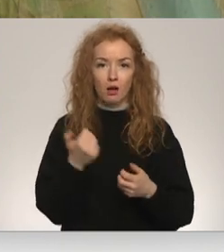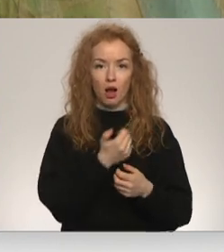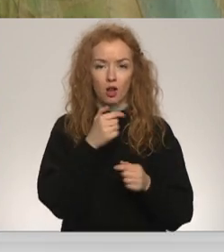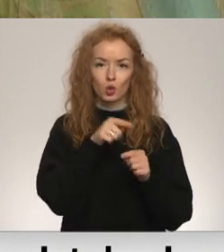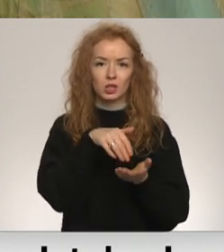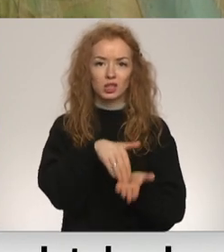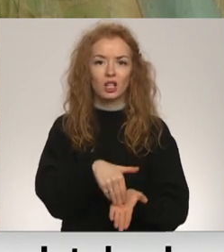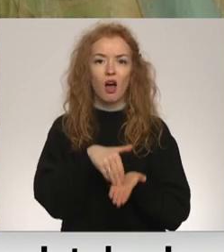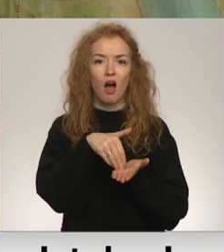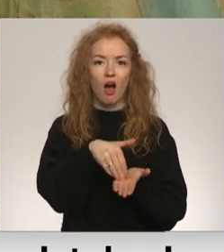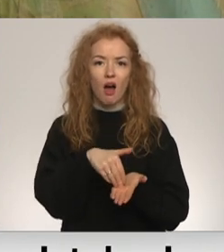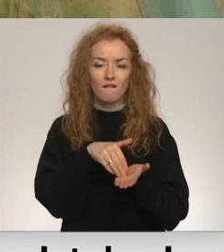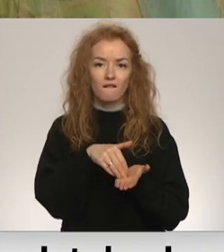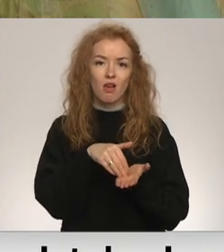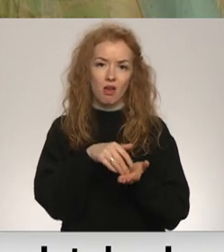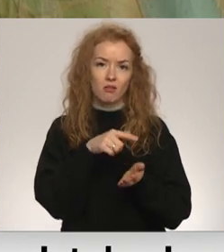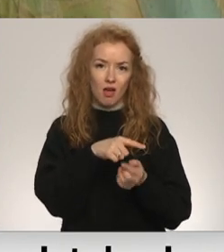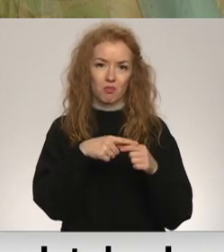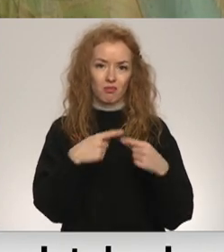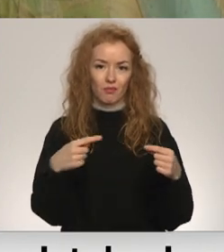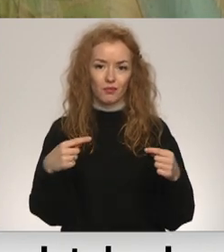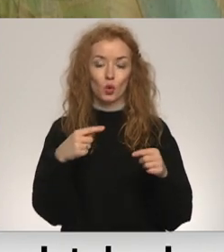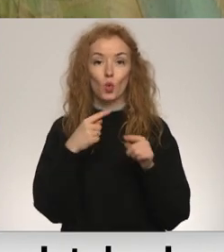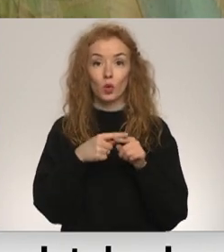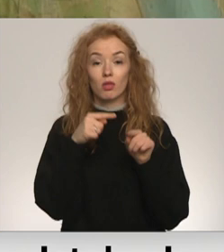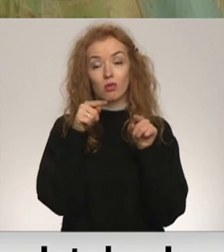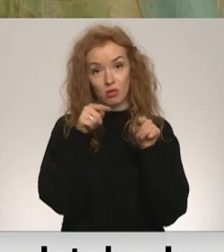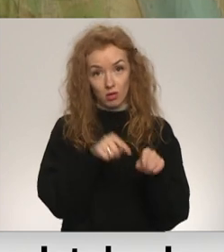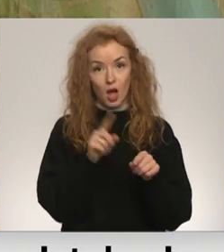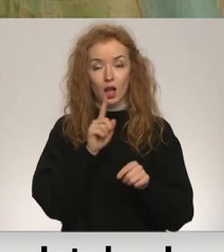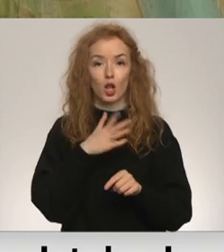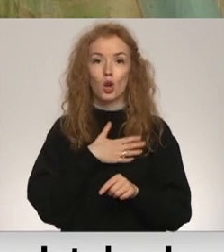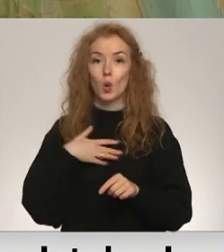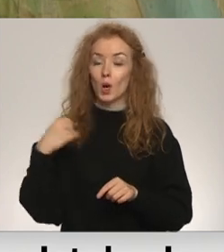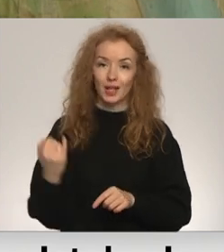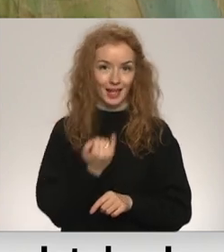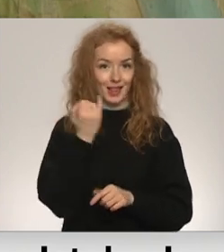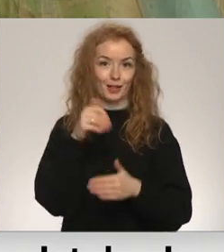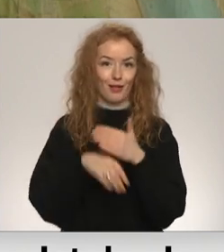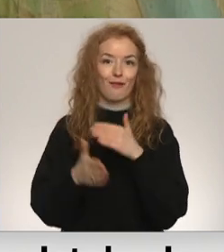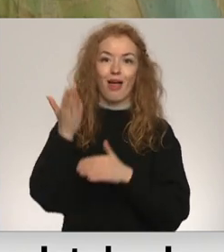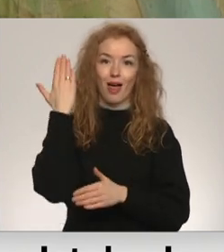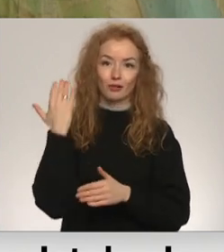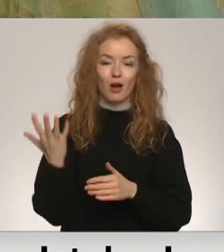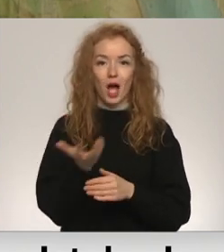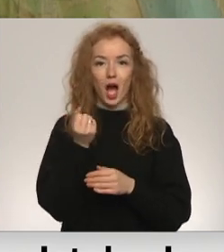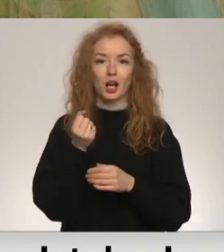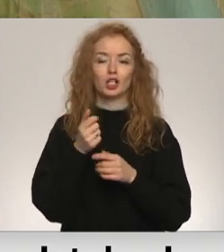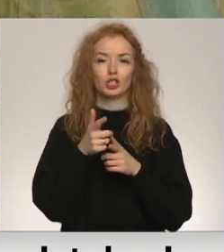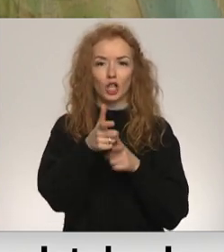stāvētā dzelsiļa baterija. Tā jau atkal ir, zinām, ļoti interesant vēstur ar šāviņu